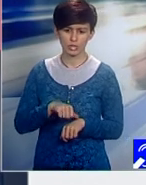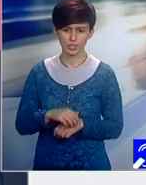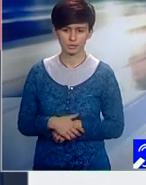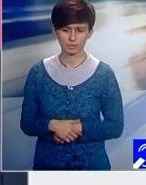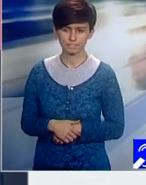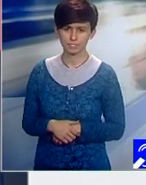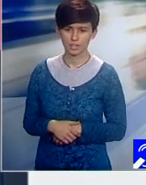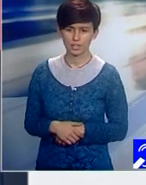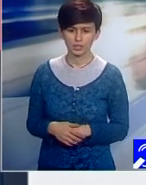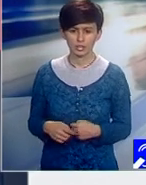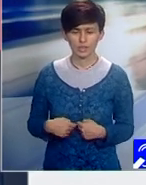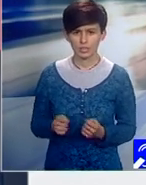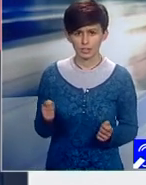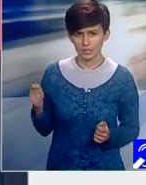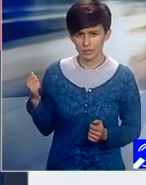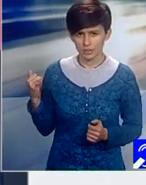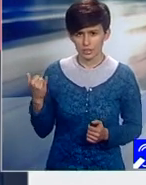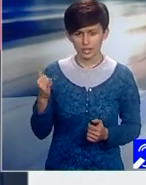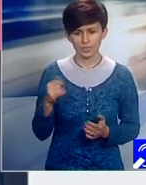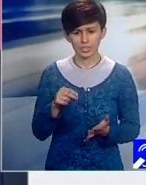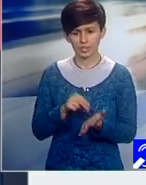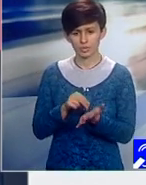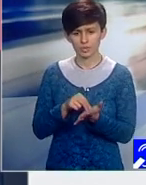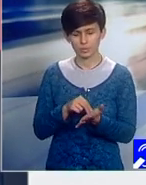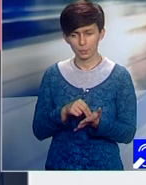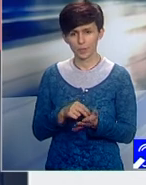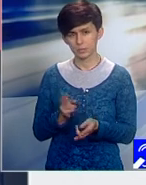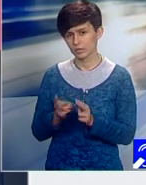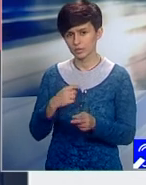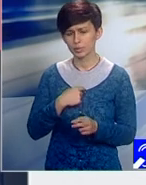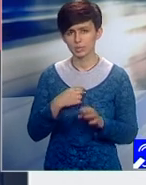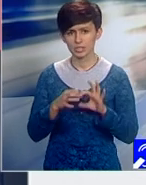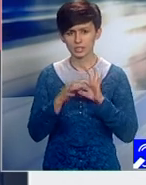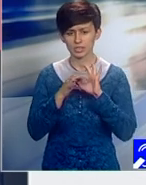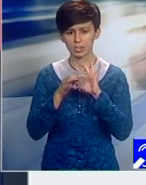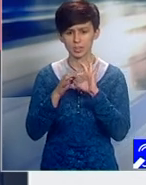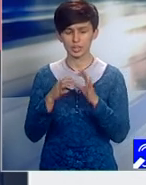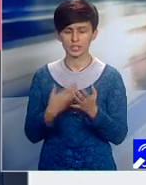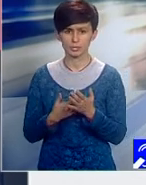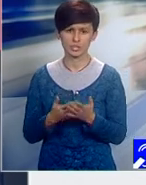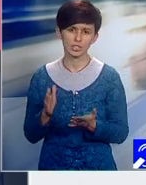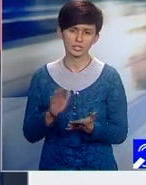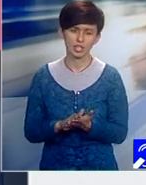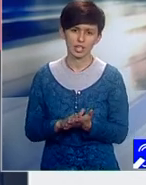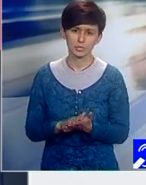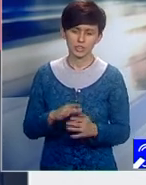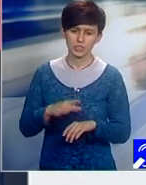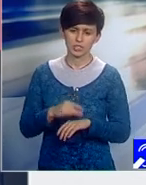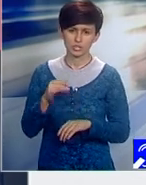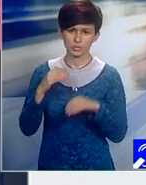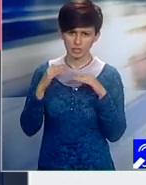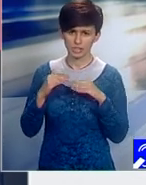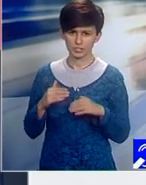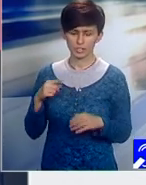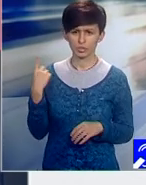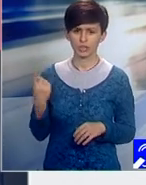toți au venit cu propuneri despre cum ar putea colabora înspre a aplica soluții la nivelul orașelor.